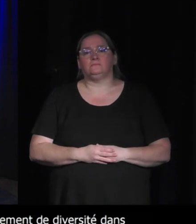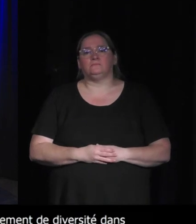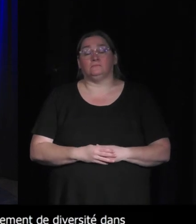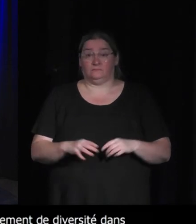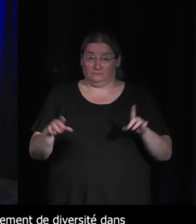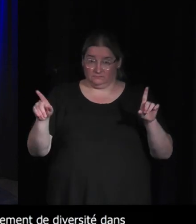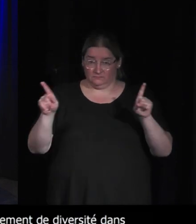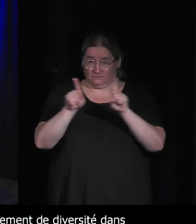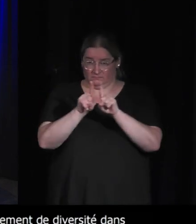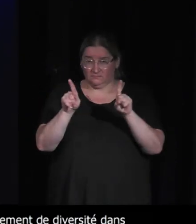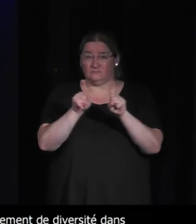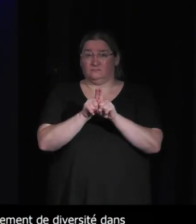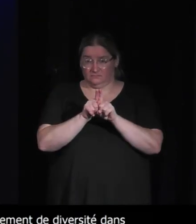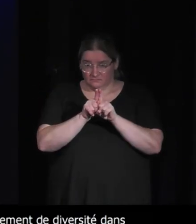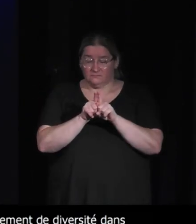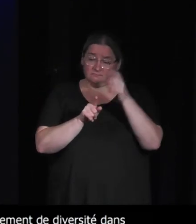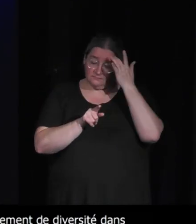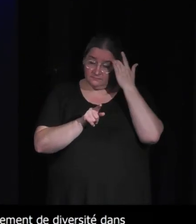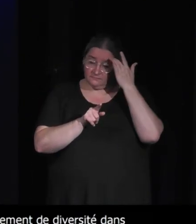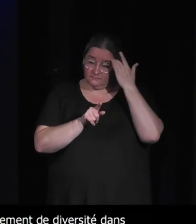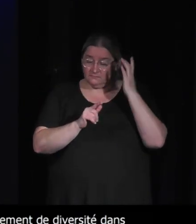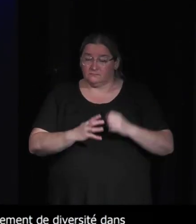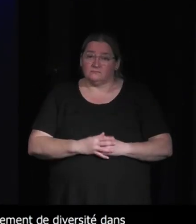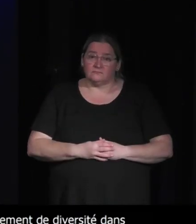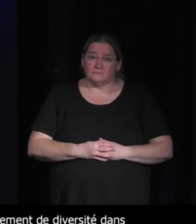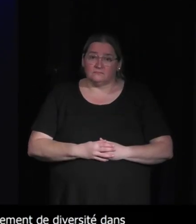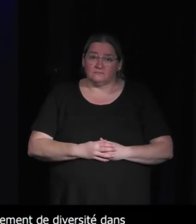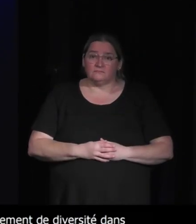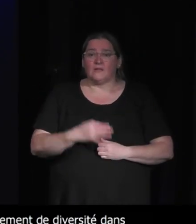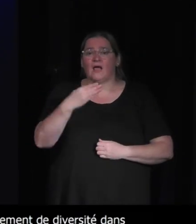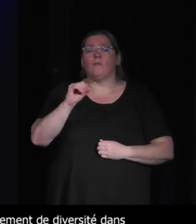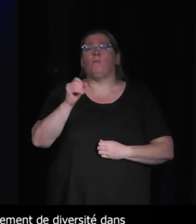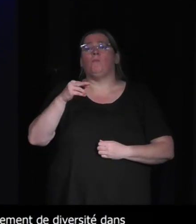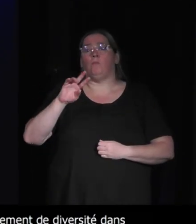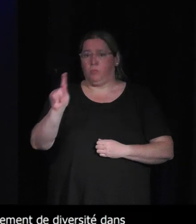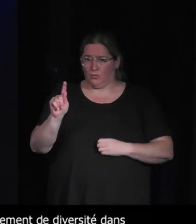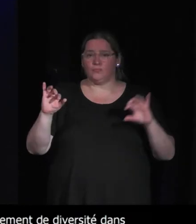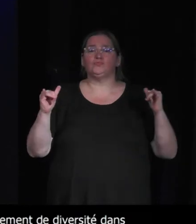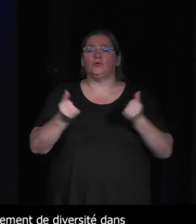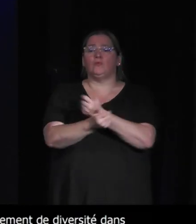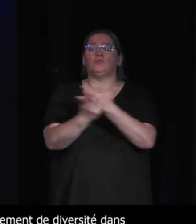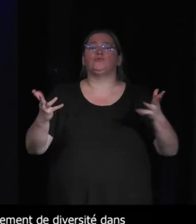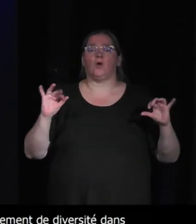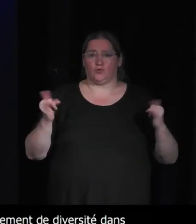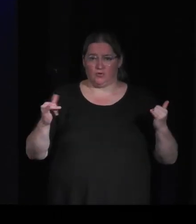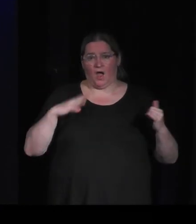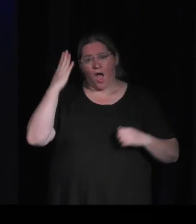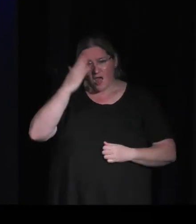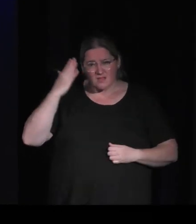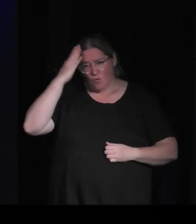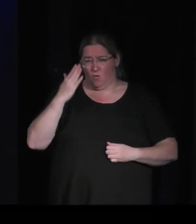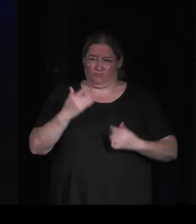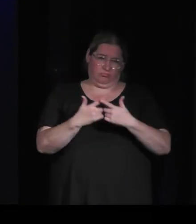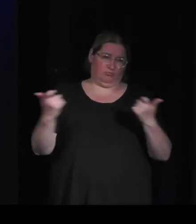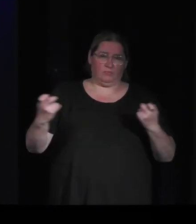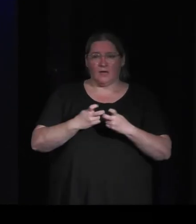animaux qui sont relatifs aux MMORPG enfin aux jeux massivement multijoueurs et bon on a les robots